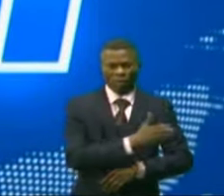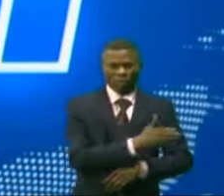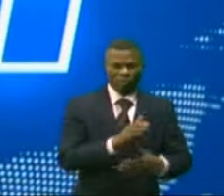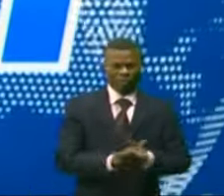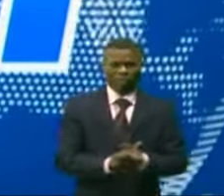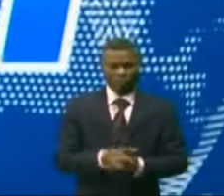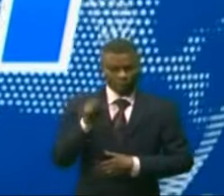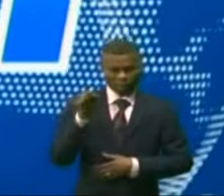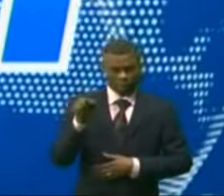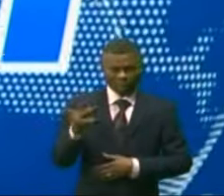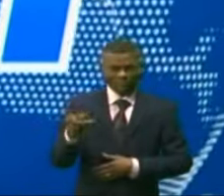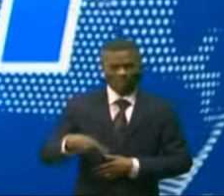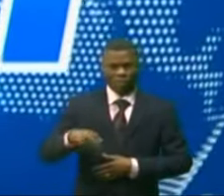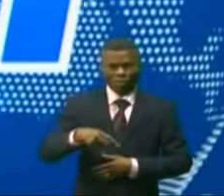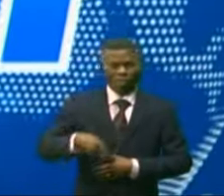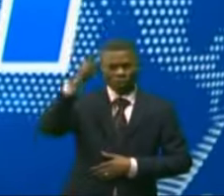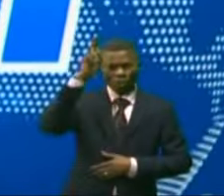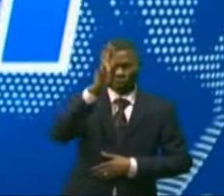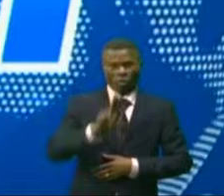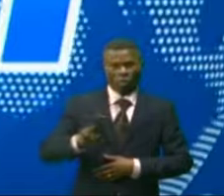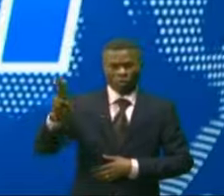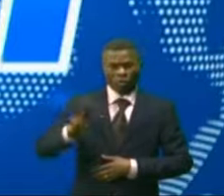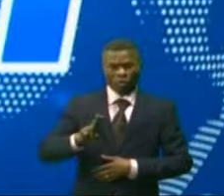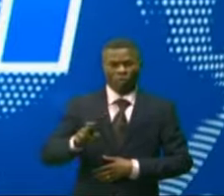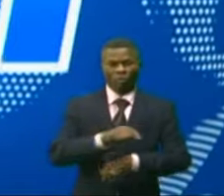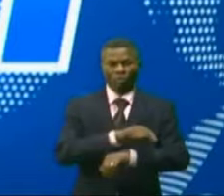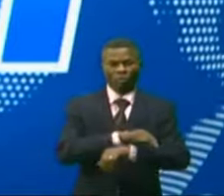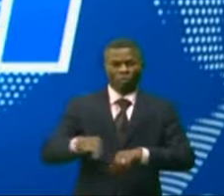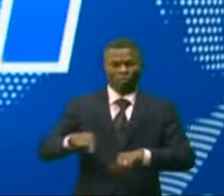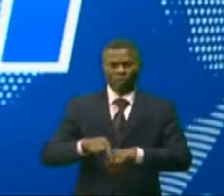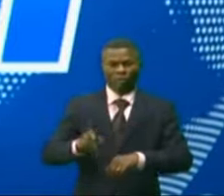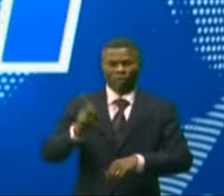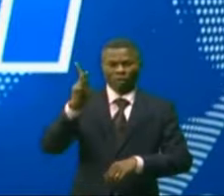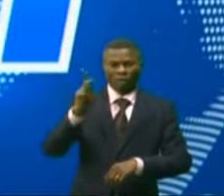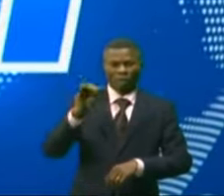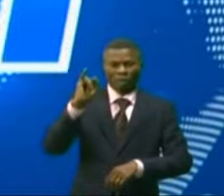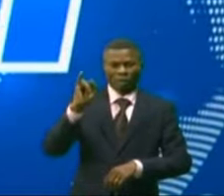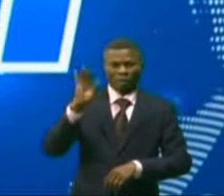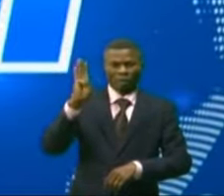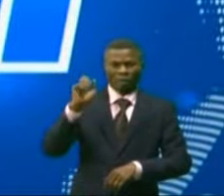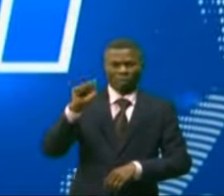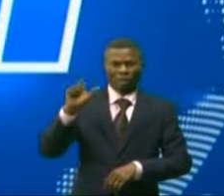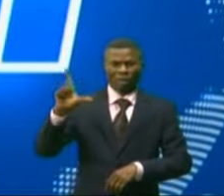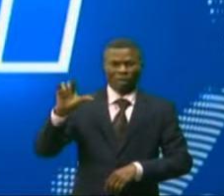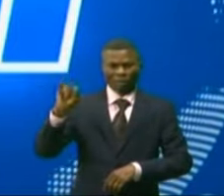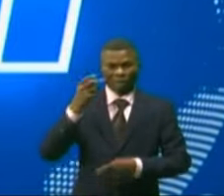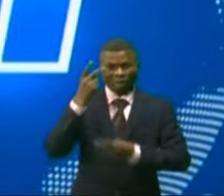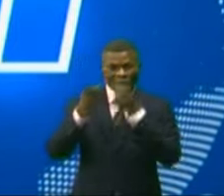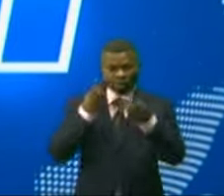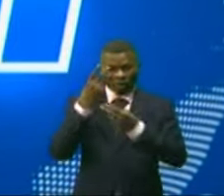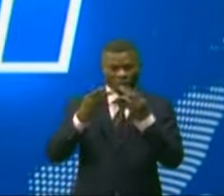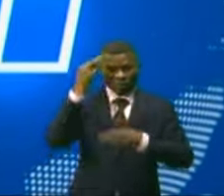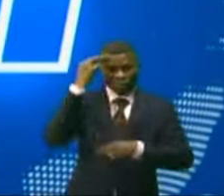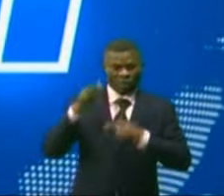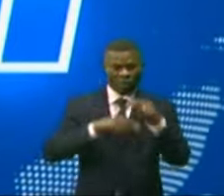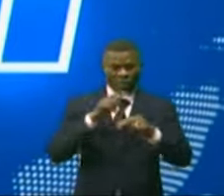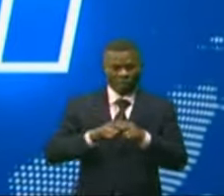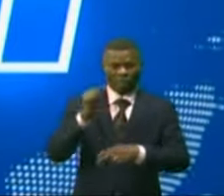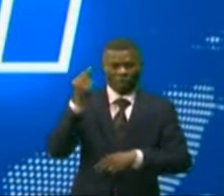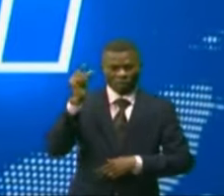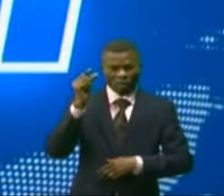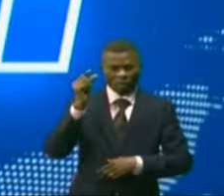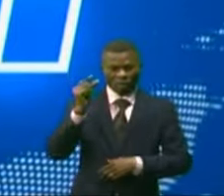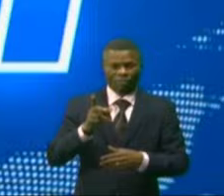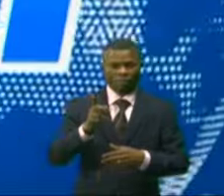Restons dans la province du Haut-Touéle, où les installations des Kibali Gold Mining ont été visitées par le ministre national des mines,